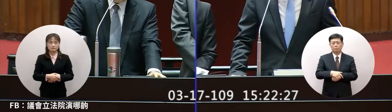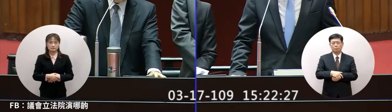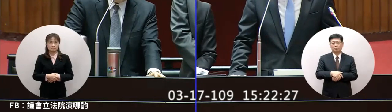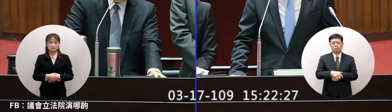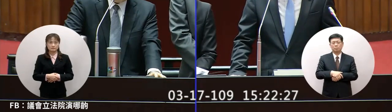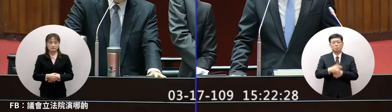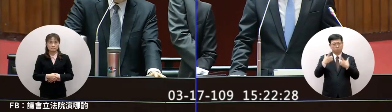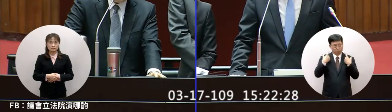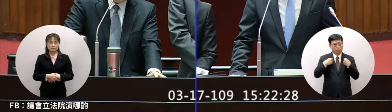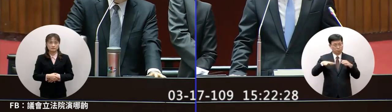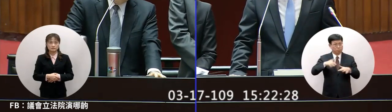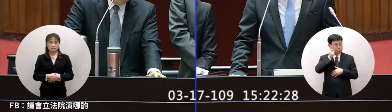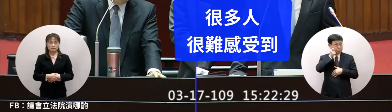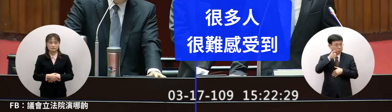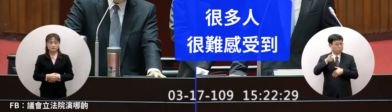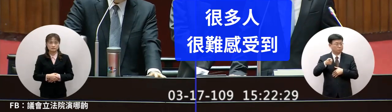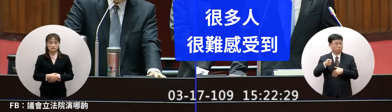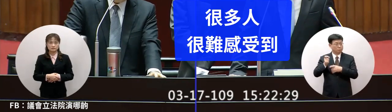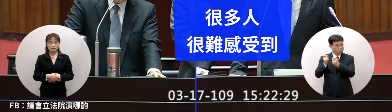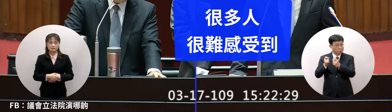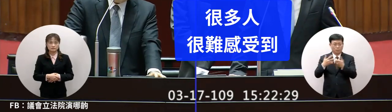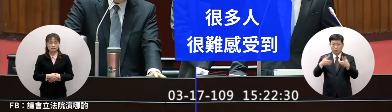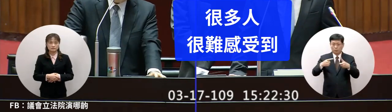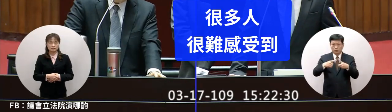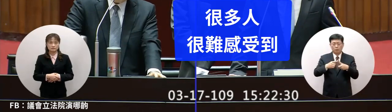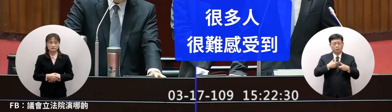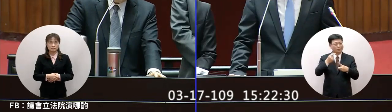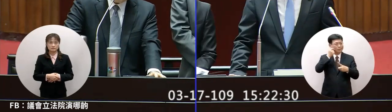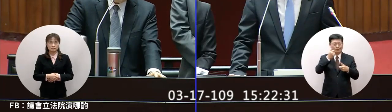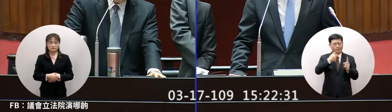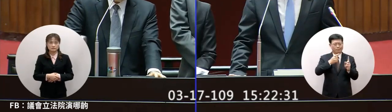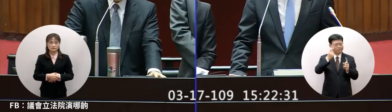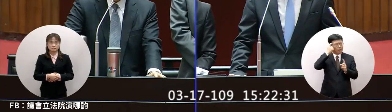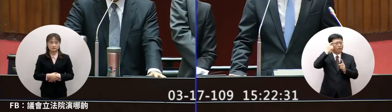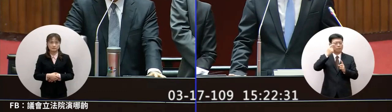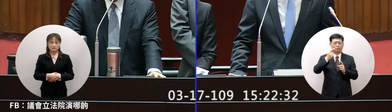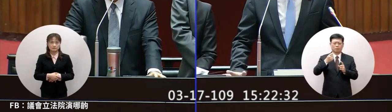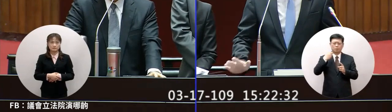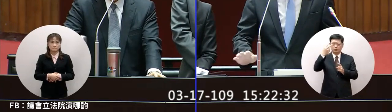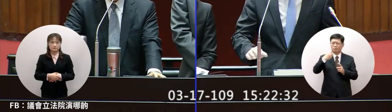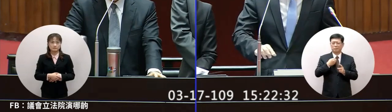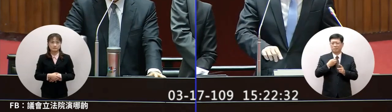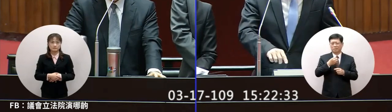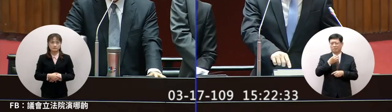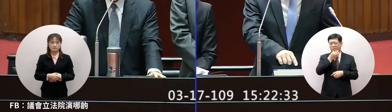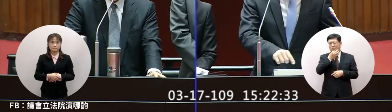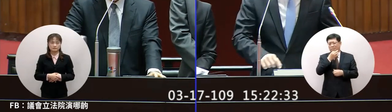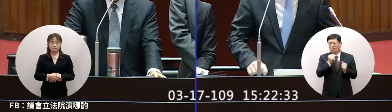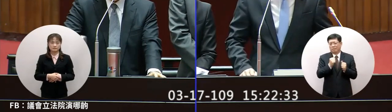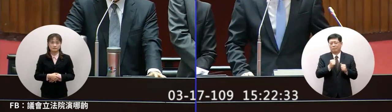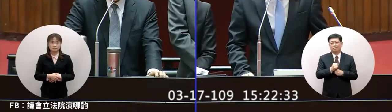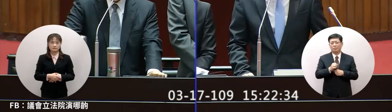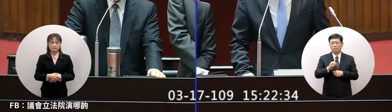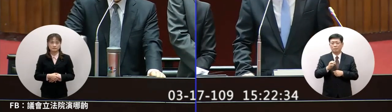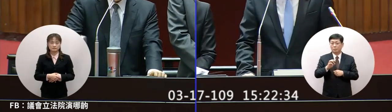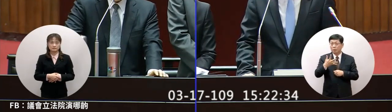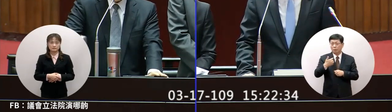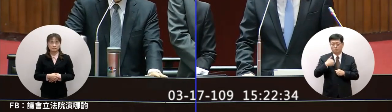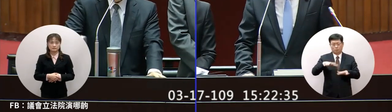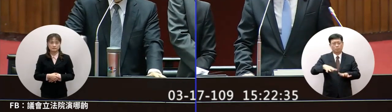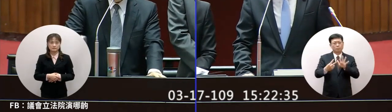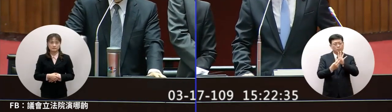其實也是這一個多月以來很多人很難感受到很多人感到寒心所以我這邊要說